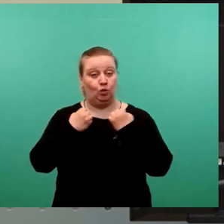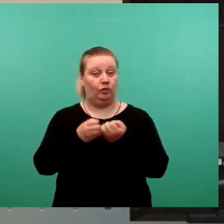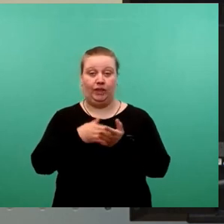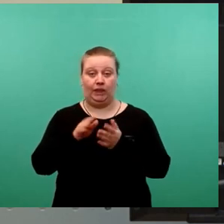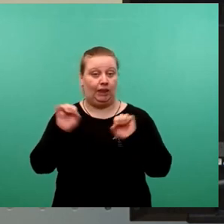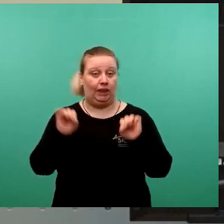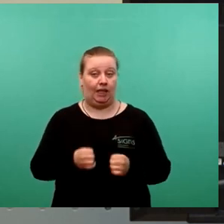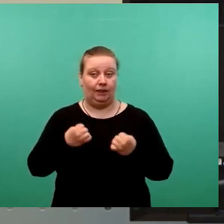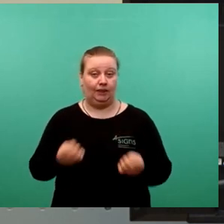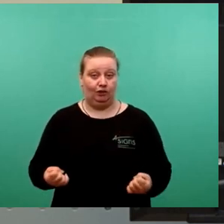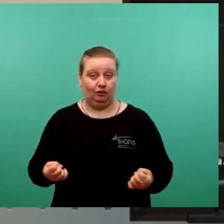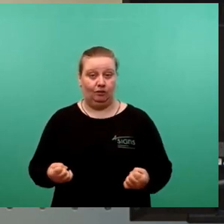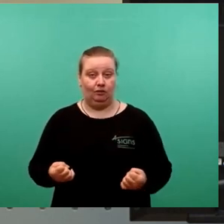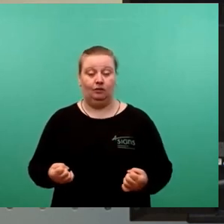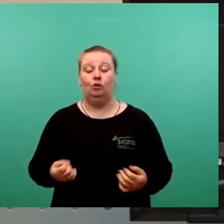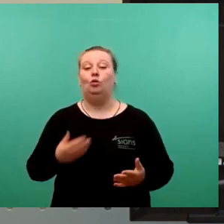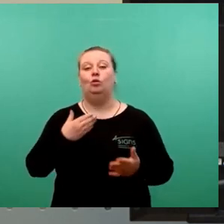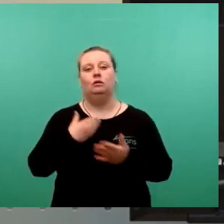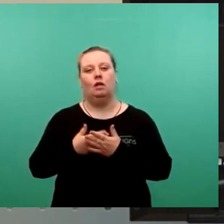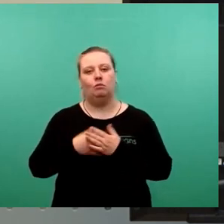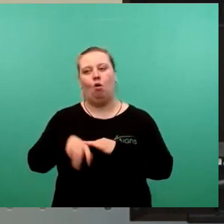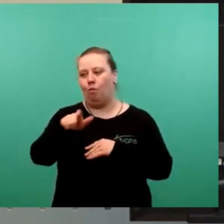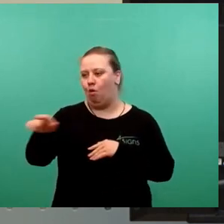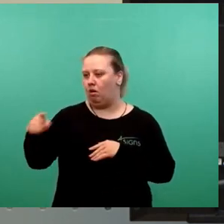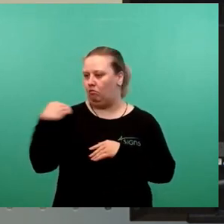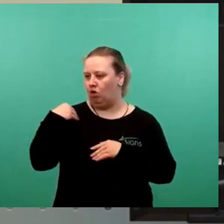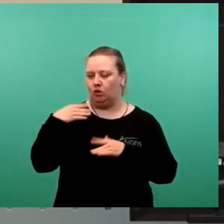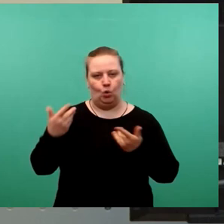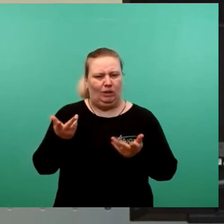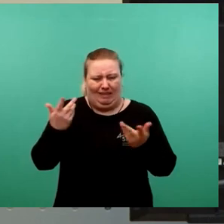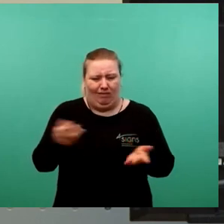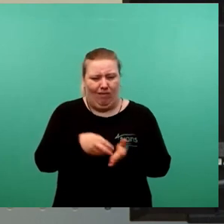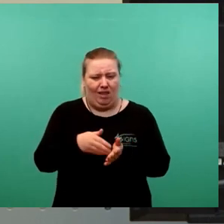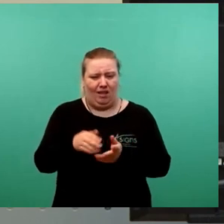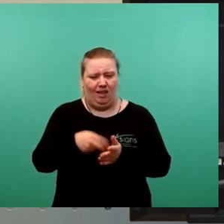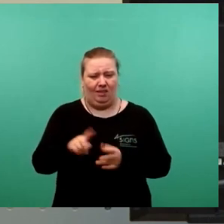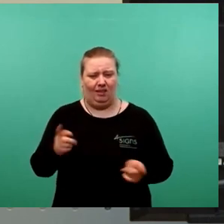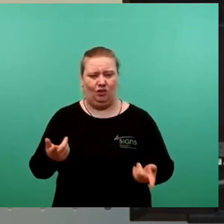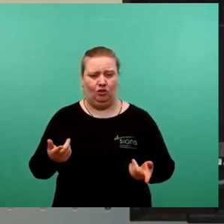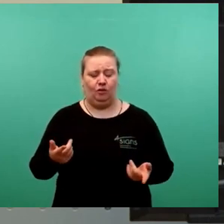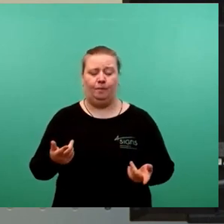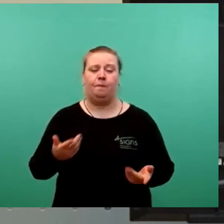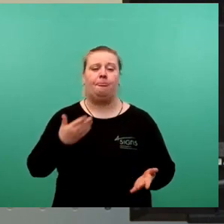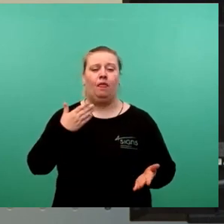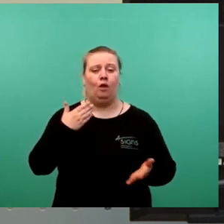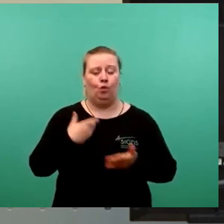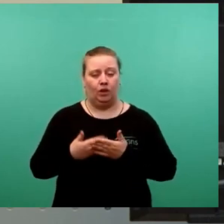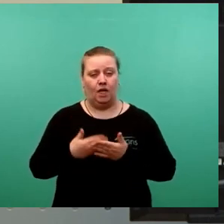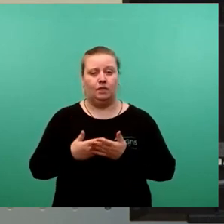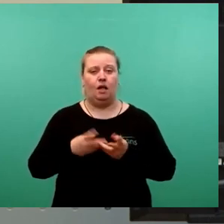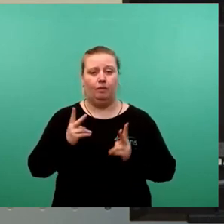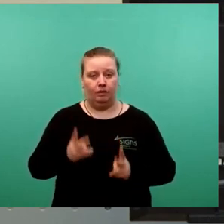war. Das hat uns auch die Bürgerschaft ganz klar widergespiegelt und es eben deshalb externer